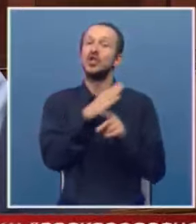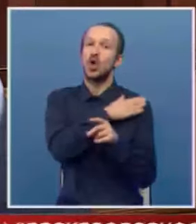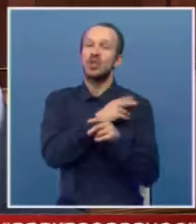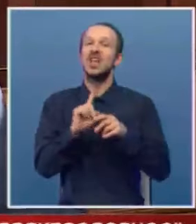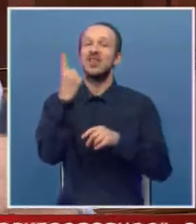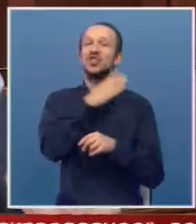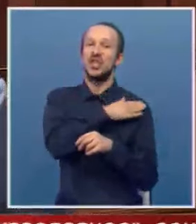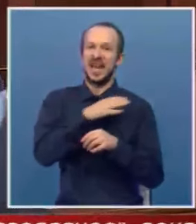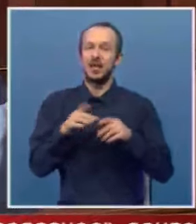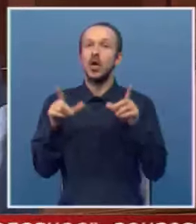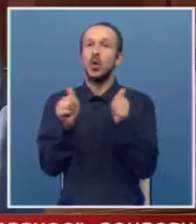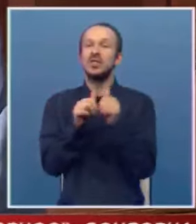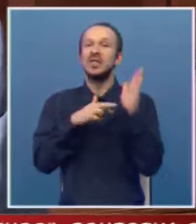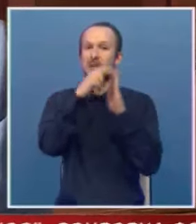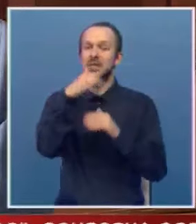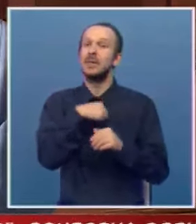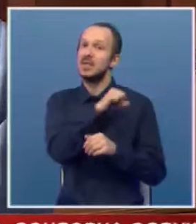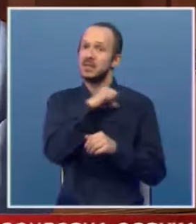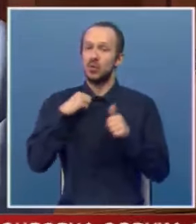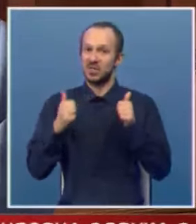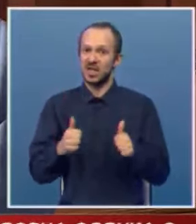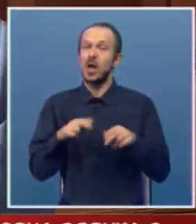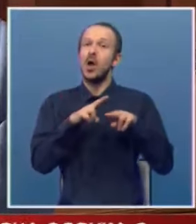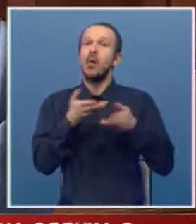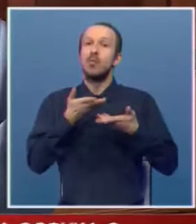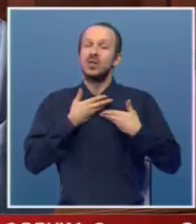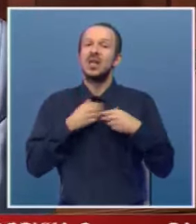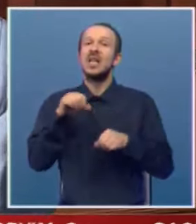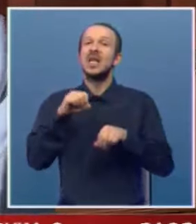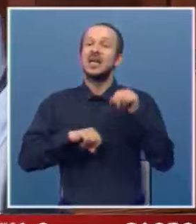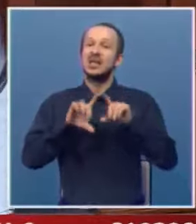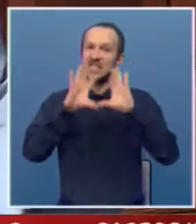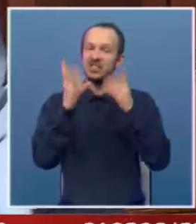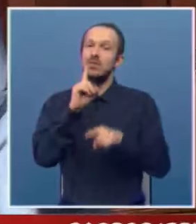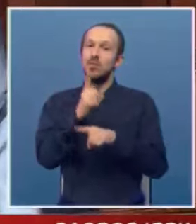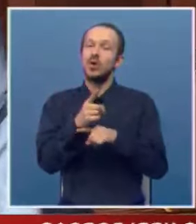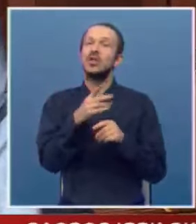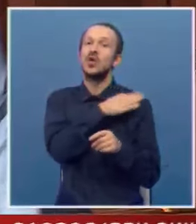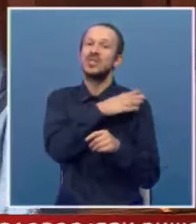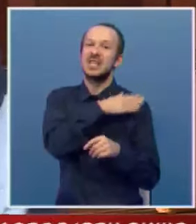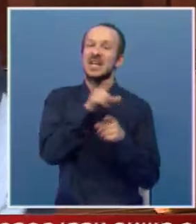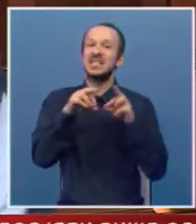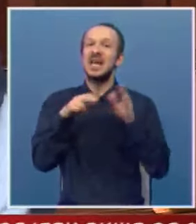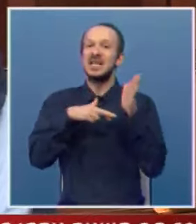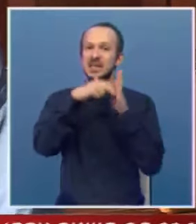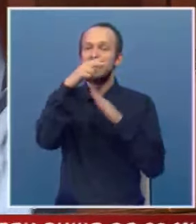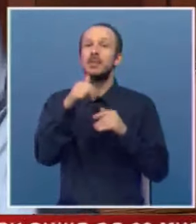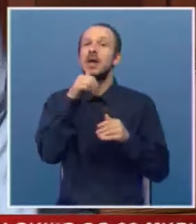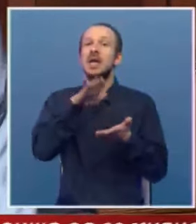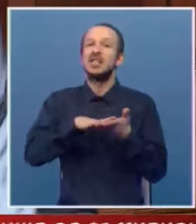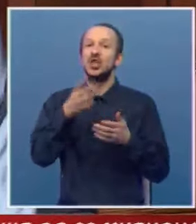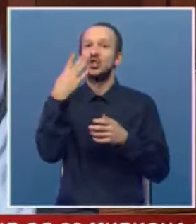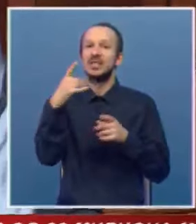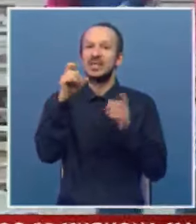veći teret uz te stepence. Mi smo sada postavili nekakav kriterij da svi moraju da nose teret sa stepencema gdje je gazište